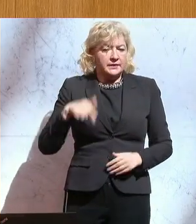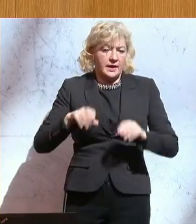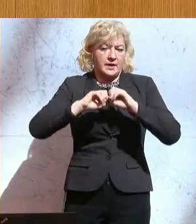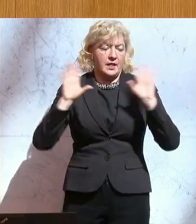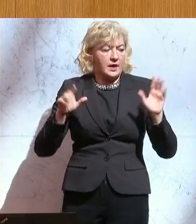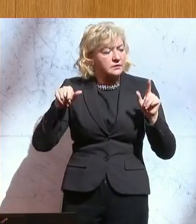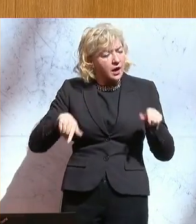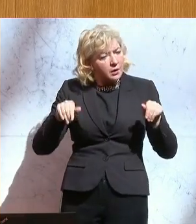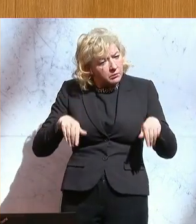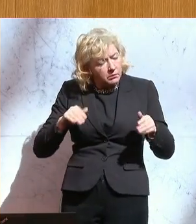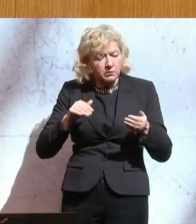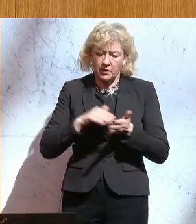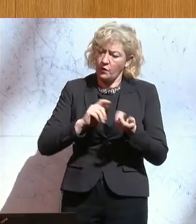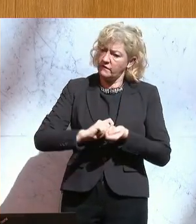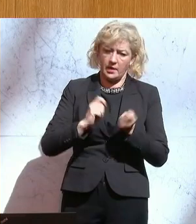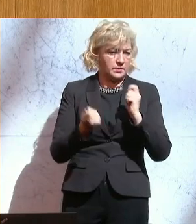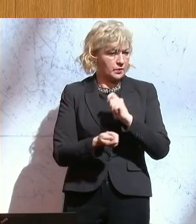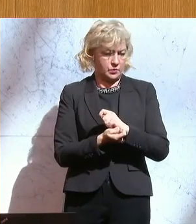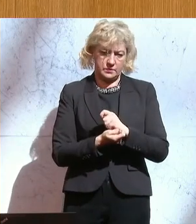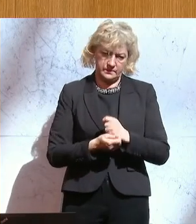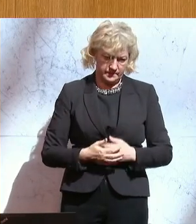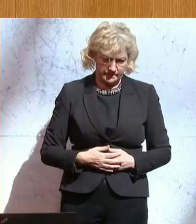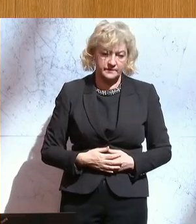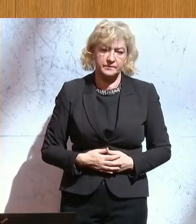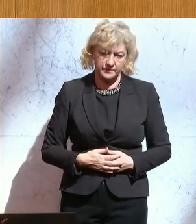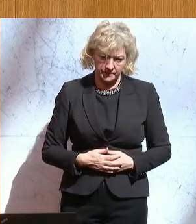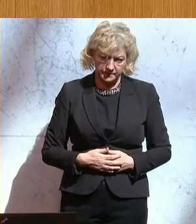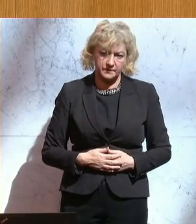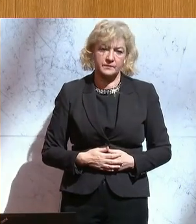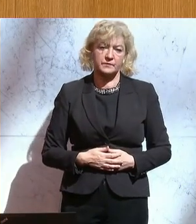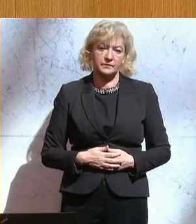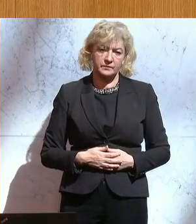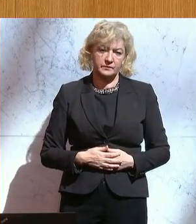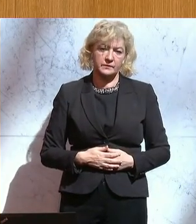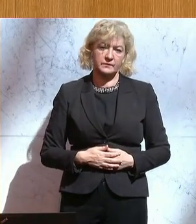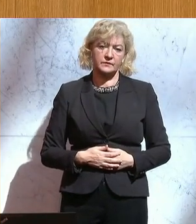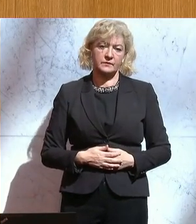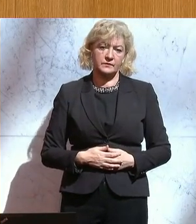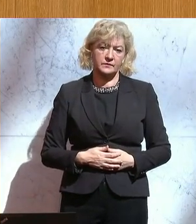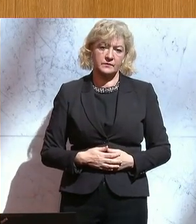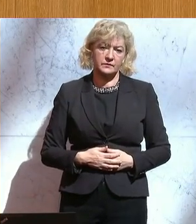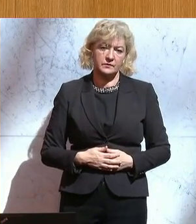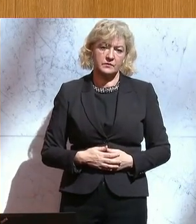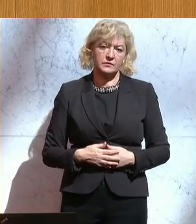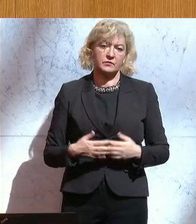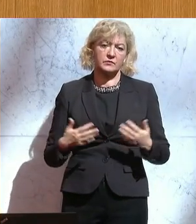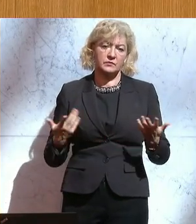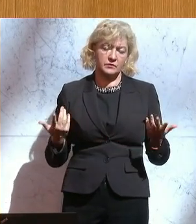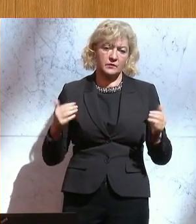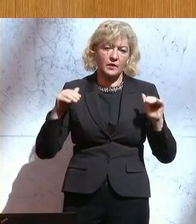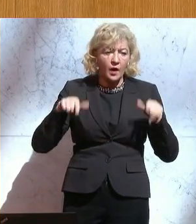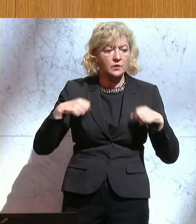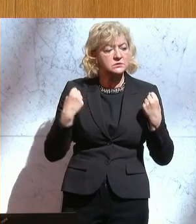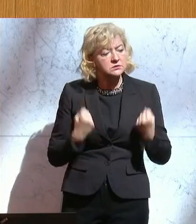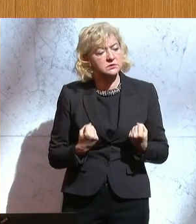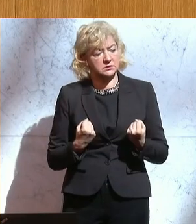dass man hier eine Trendwende braucht. Und das Weitere ist natürlich auch dazu, dass wir wirklich sicherstellen müssen, dass